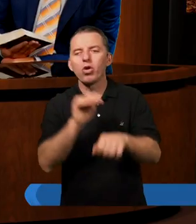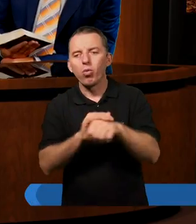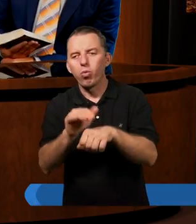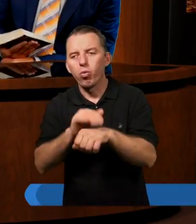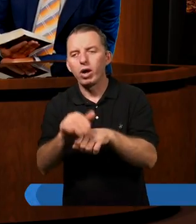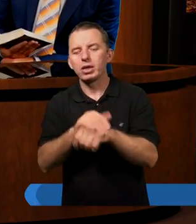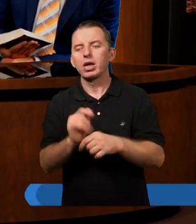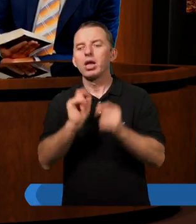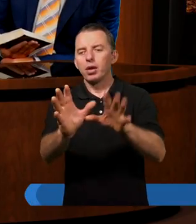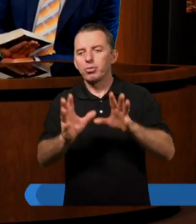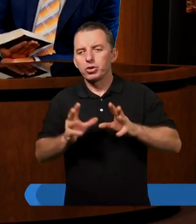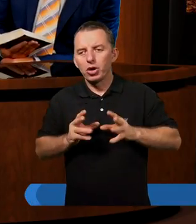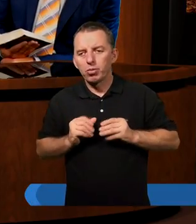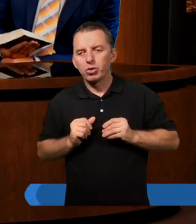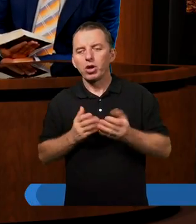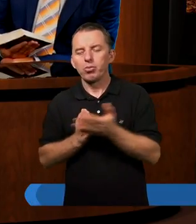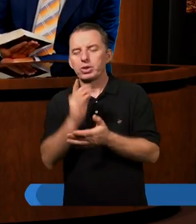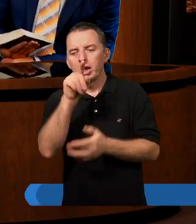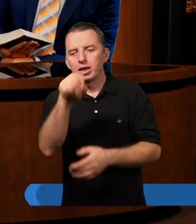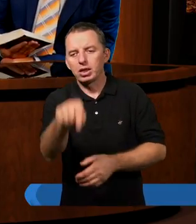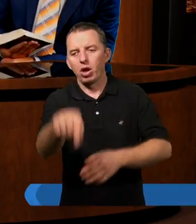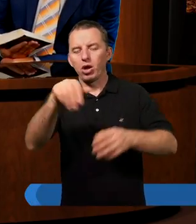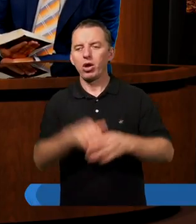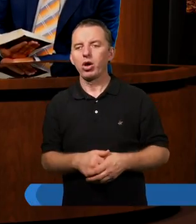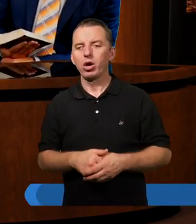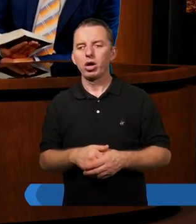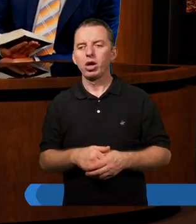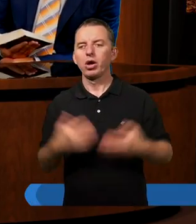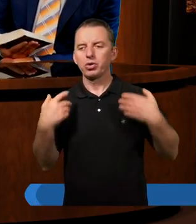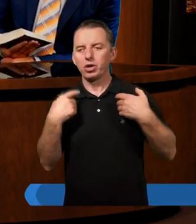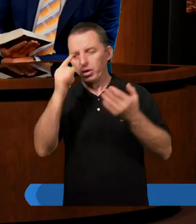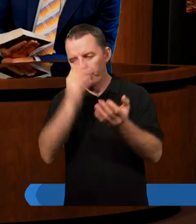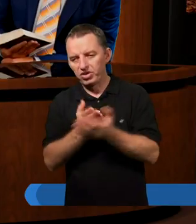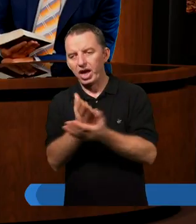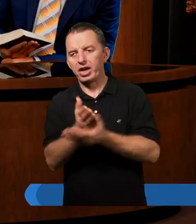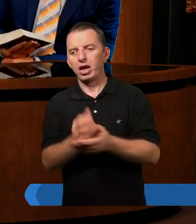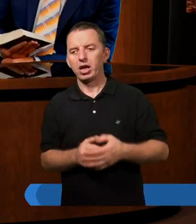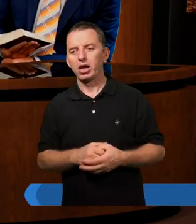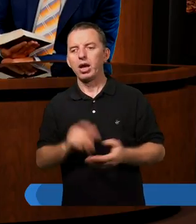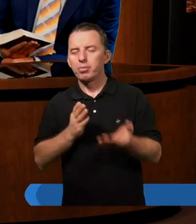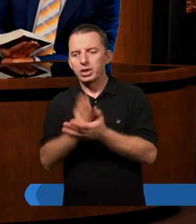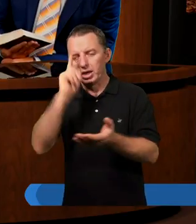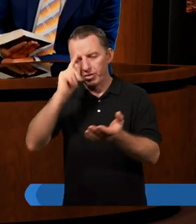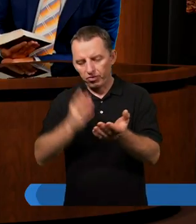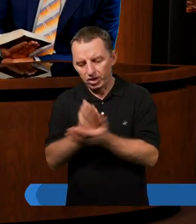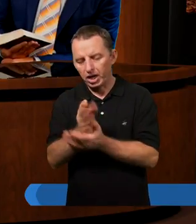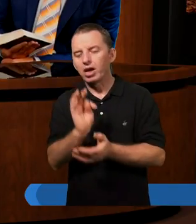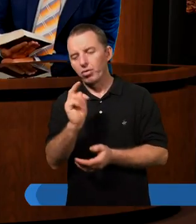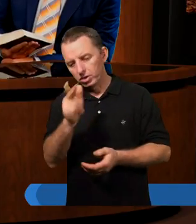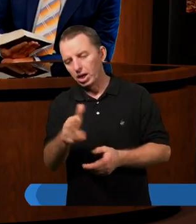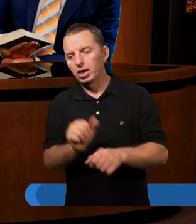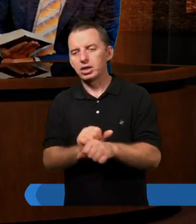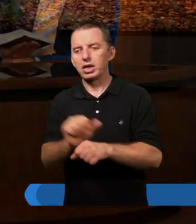którą ja przyjmuję przez co? Jak tytuł w naszej lekcji mówi. Przez wiarę. Tak jest.